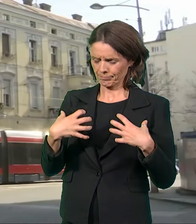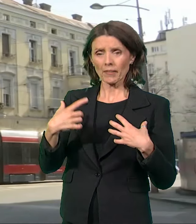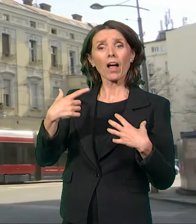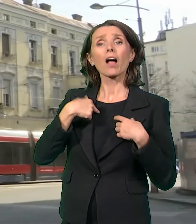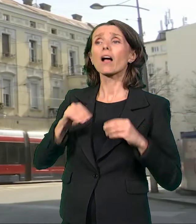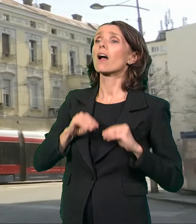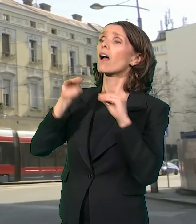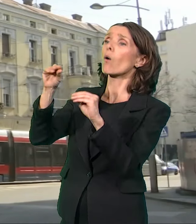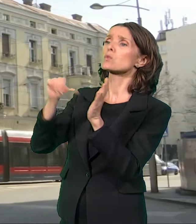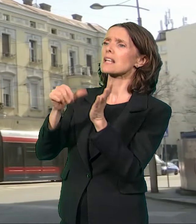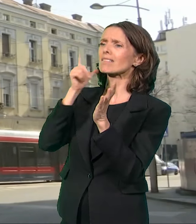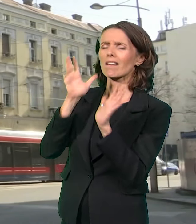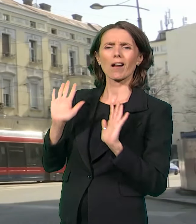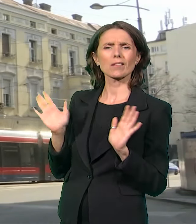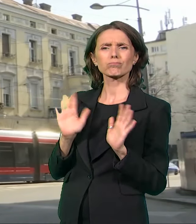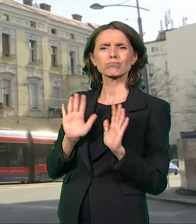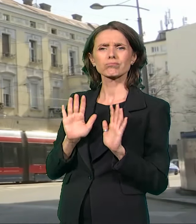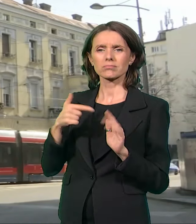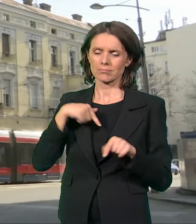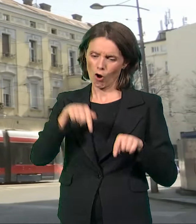za centar dovedu u Savamalu.